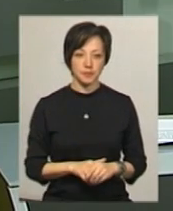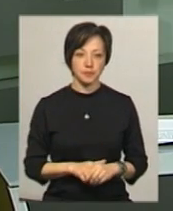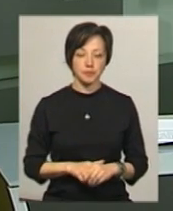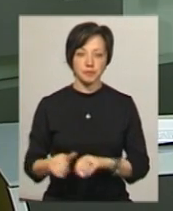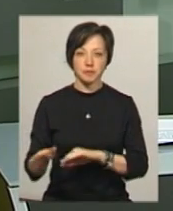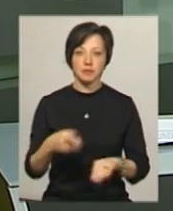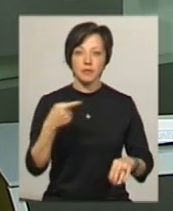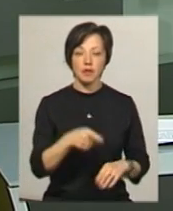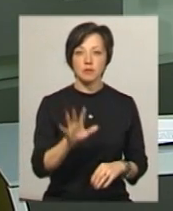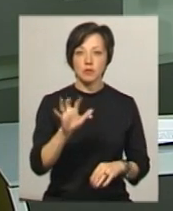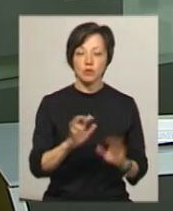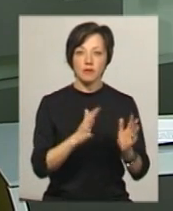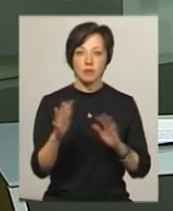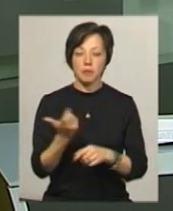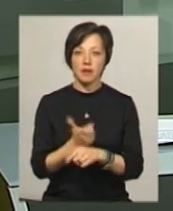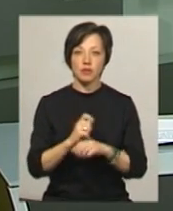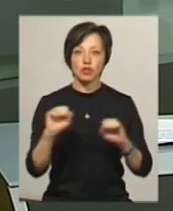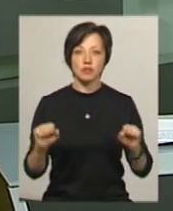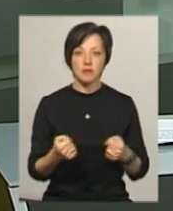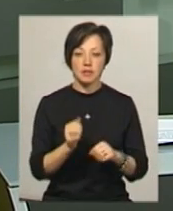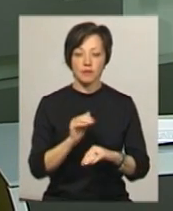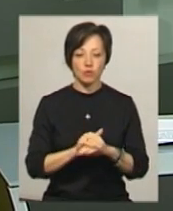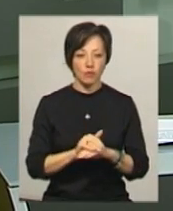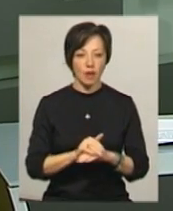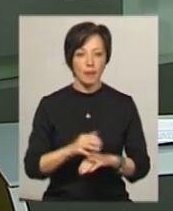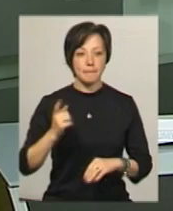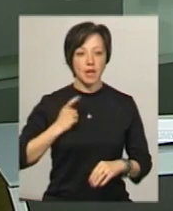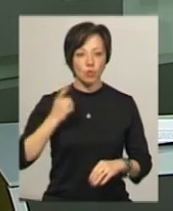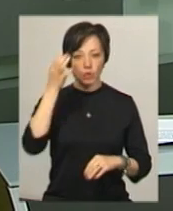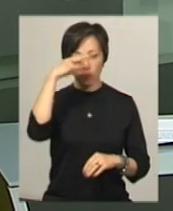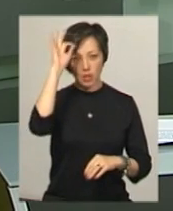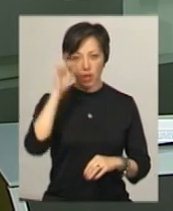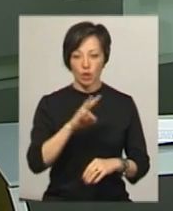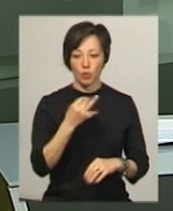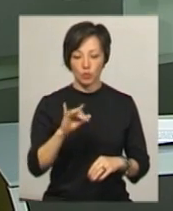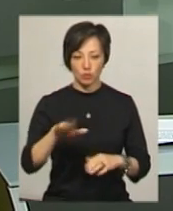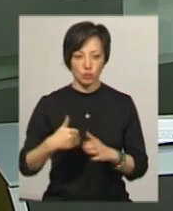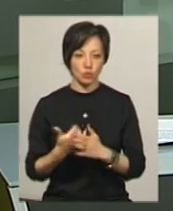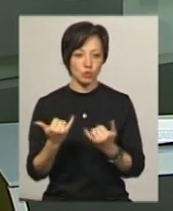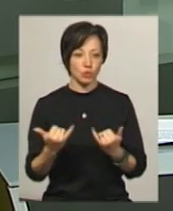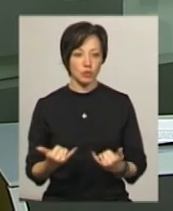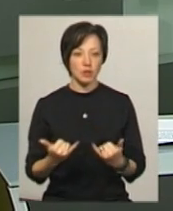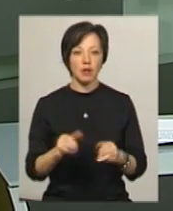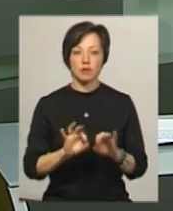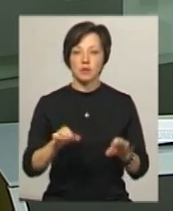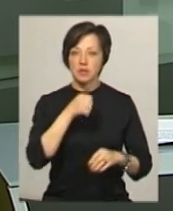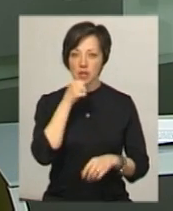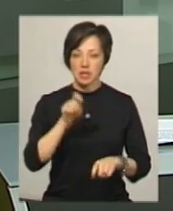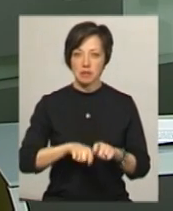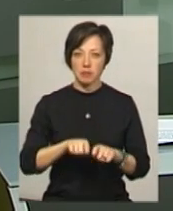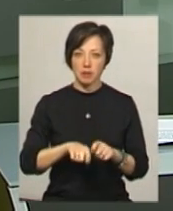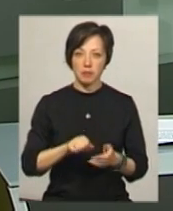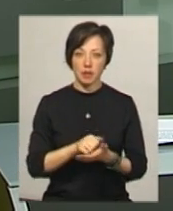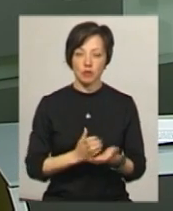1500 випадків перевищення швидкості зафіксували патрульні поліцейські з лютого цього року Про це розповіла старший інспектор